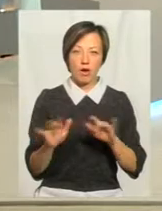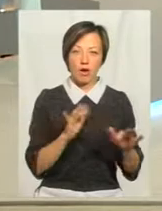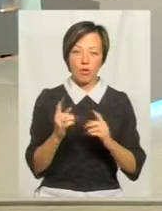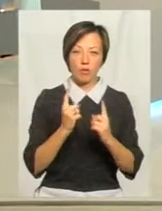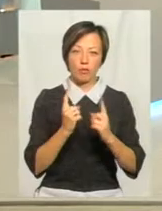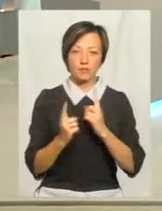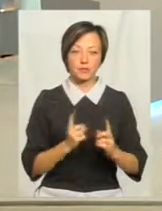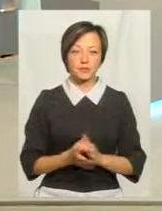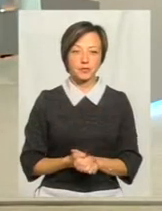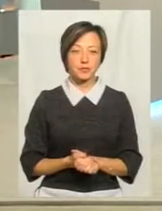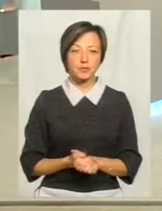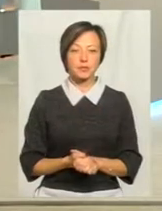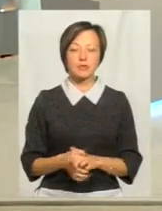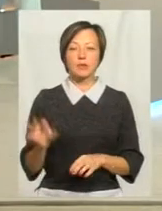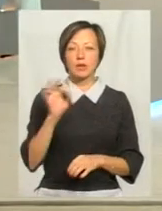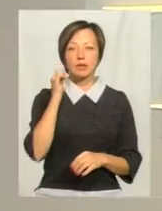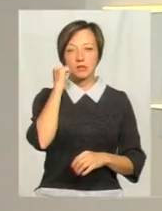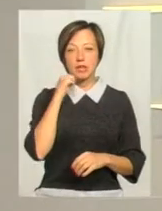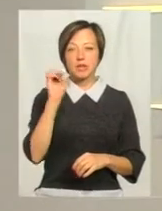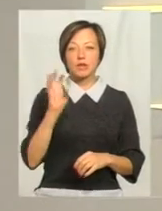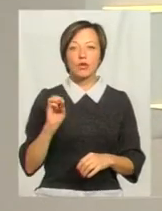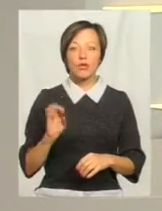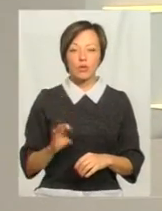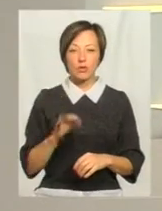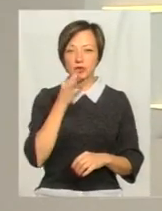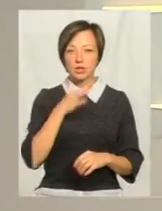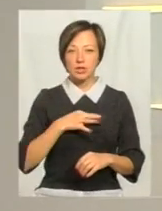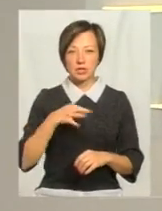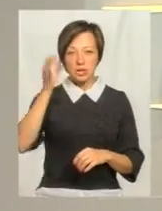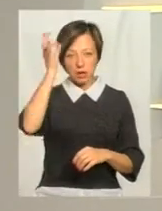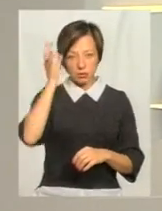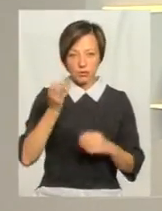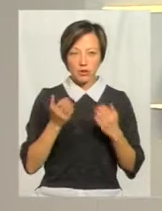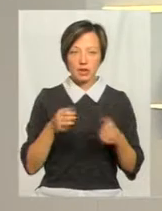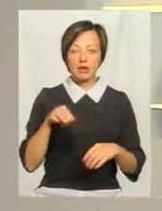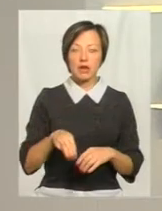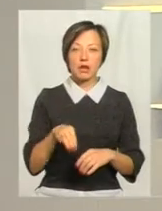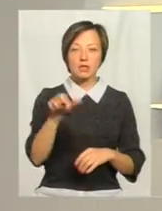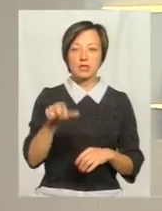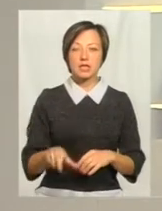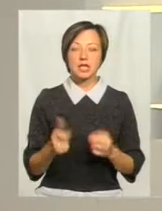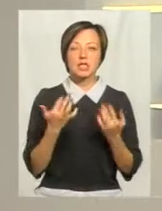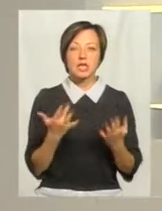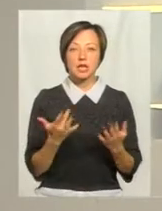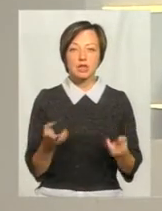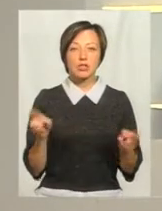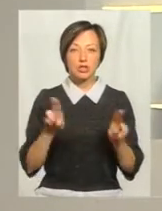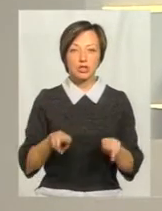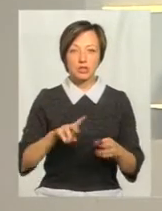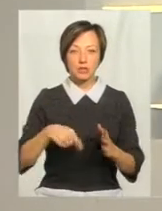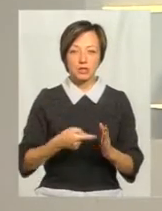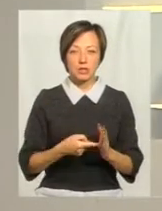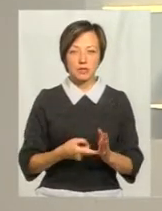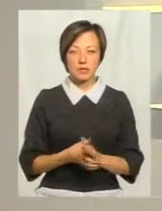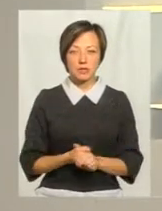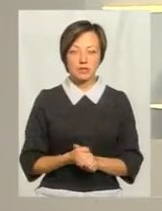А стосовно старих світлофорів, пане Юрію, про які згадував таксист, скільки їх лишилося в місті?